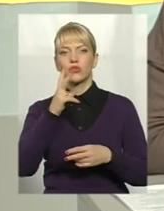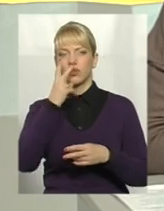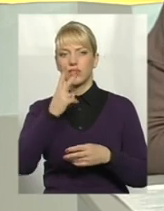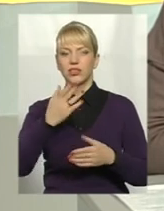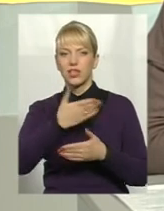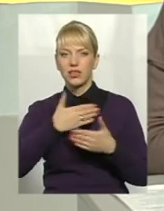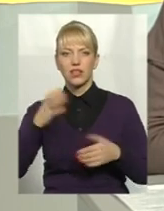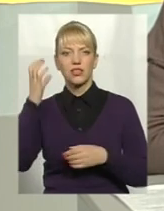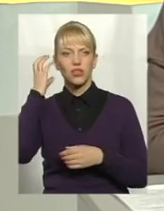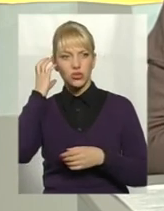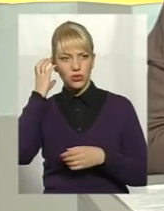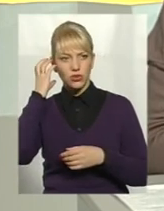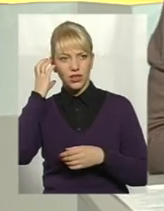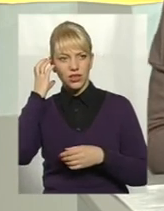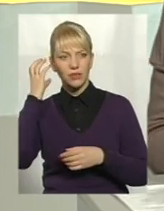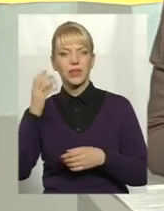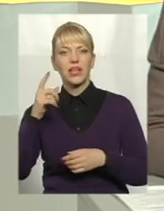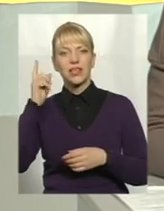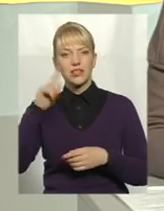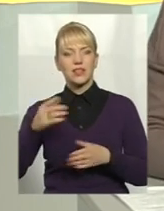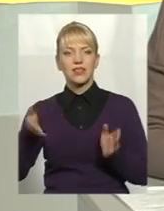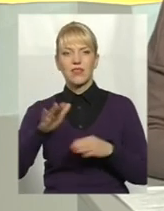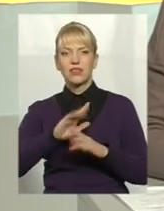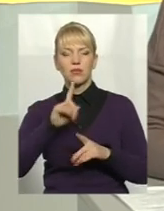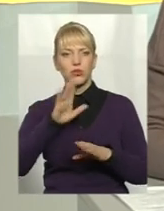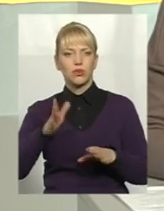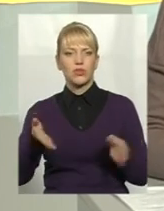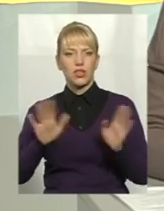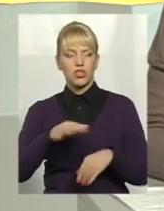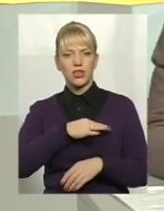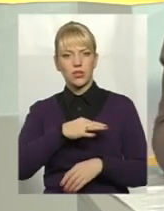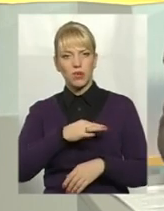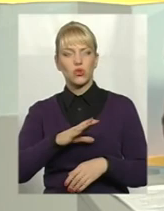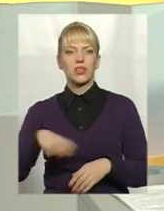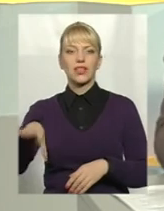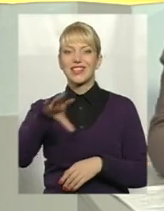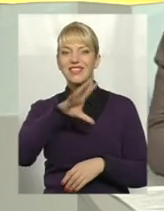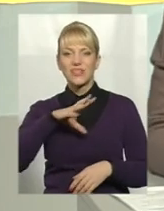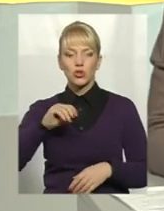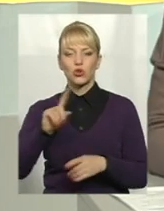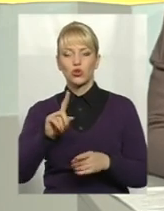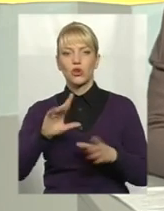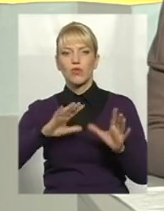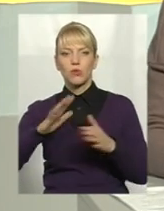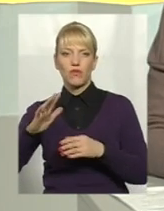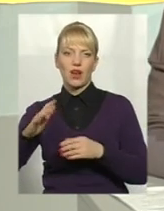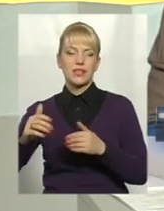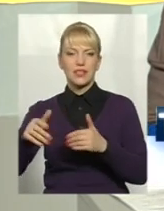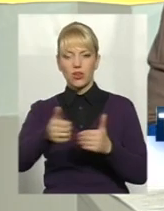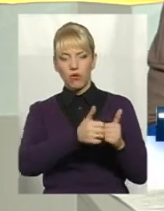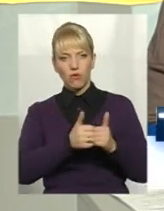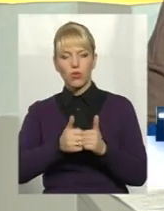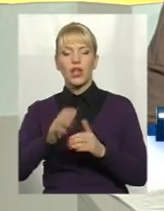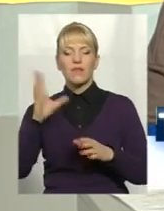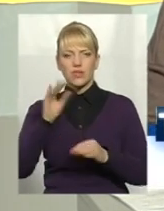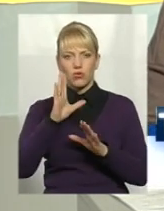дивилися і слухали. Знаєте, давайте не будемо залишатися байдужими до всього, що відбувається довкола, і все у нас буде